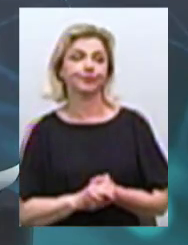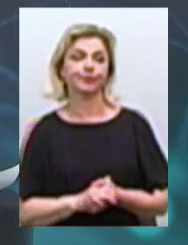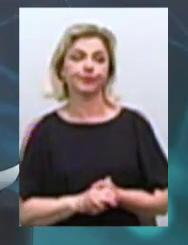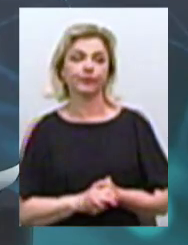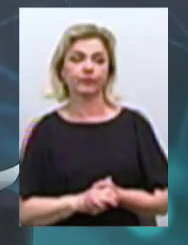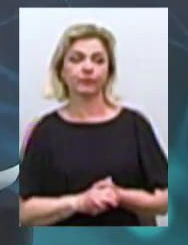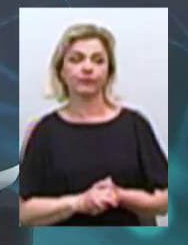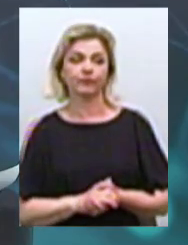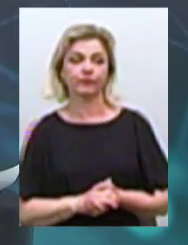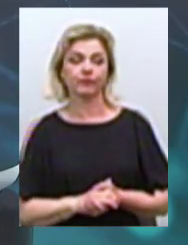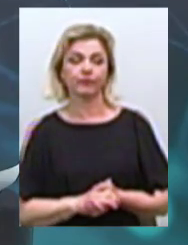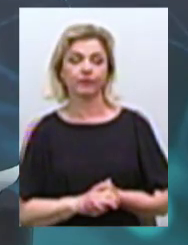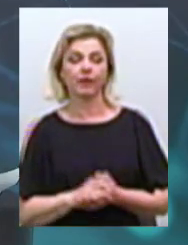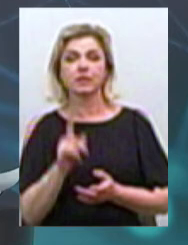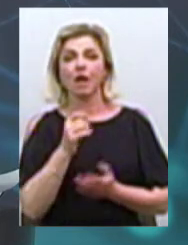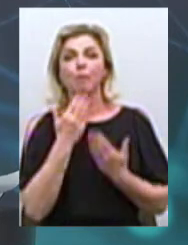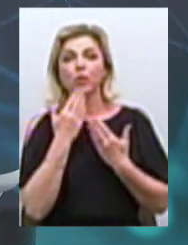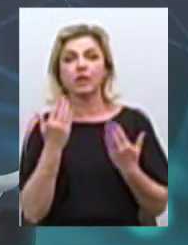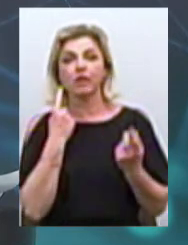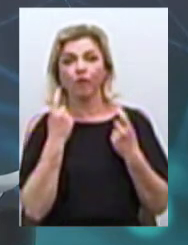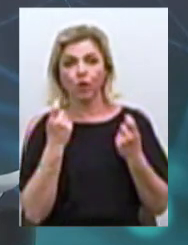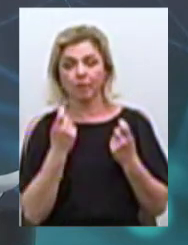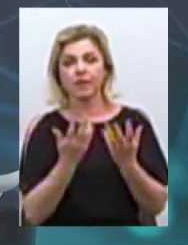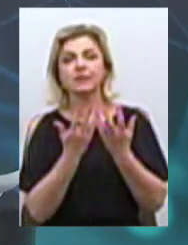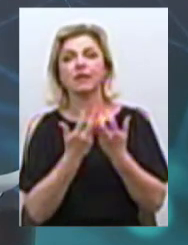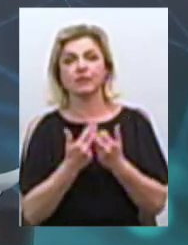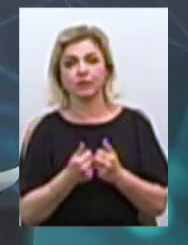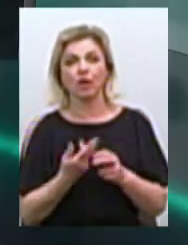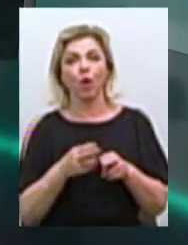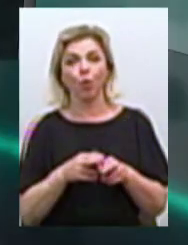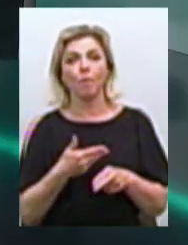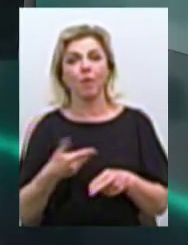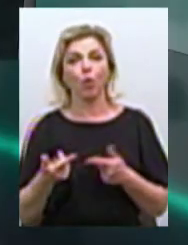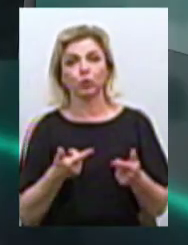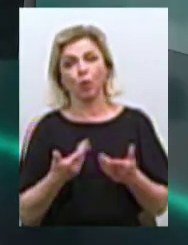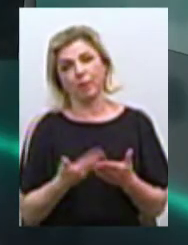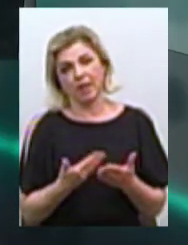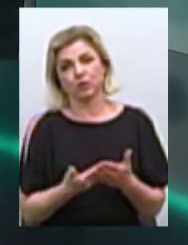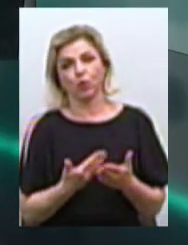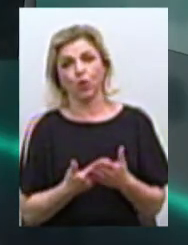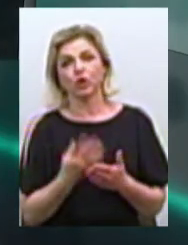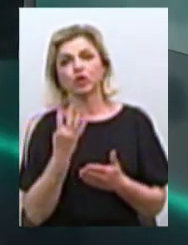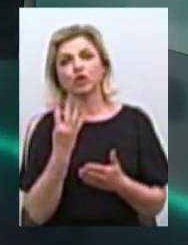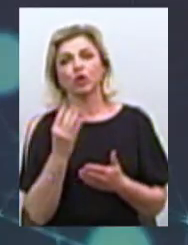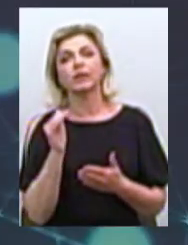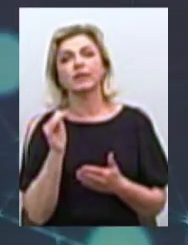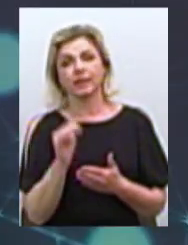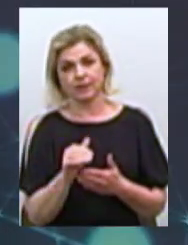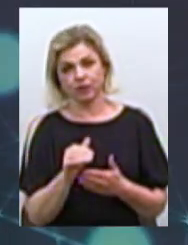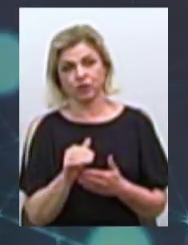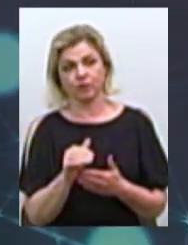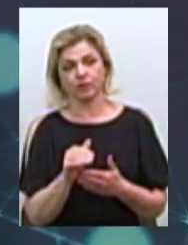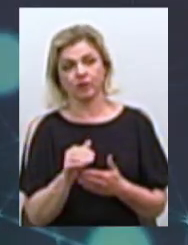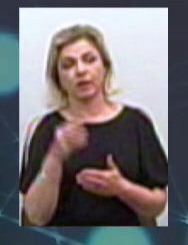за останню інформацію, статистичною, яку ми готували, десь близько 4 тисяч, там